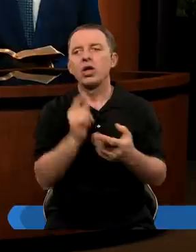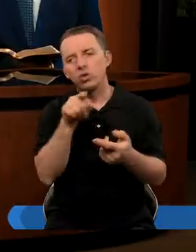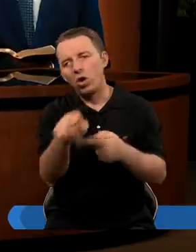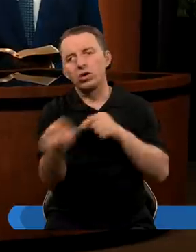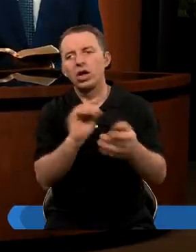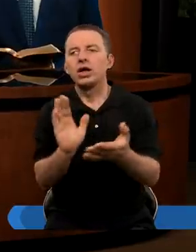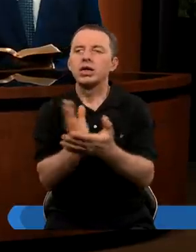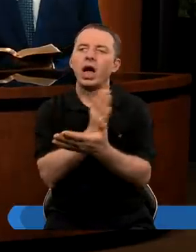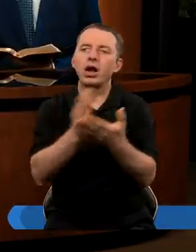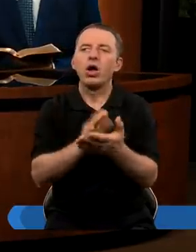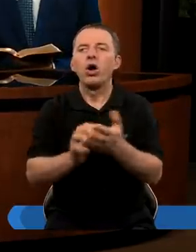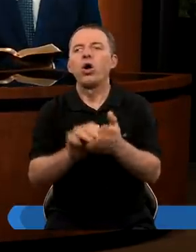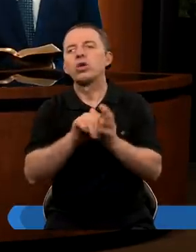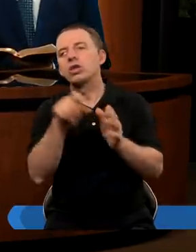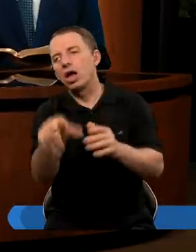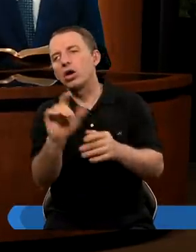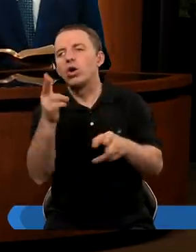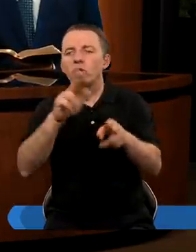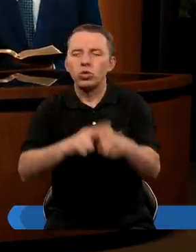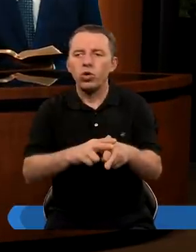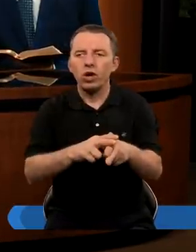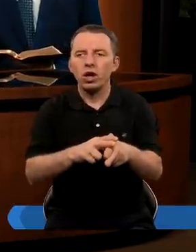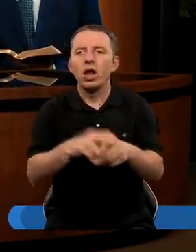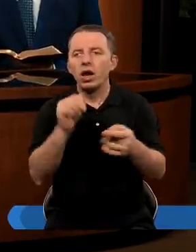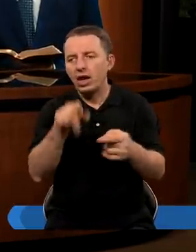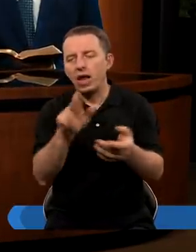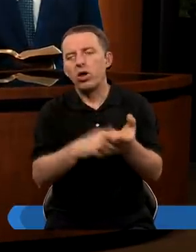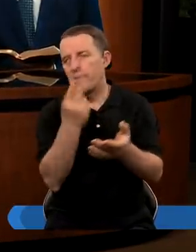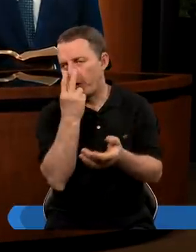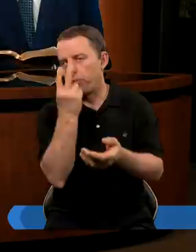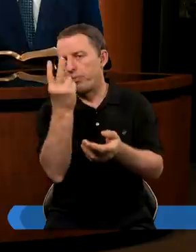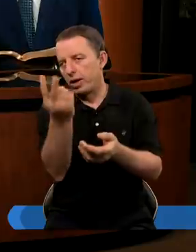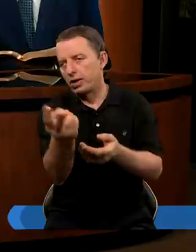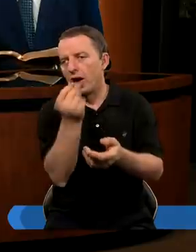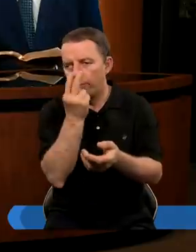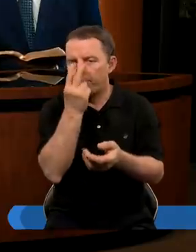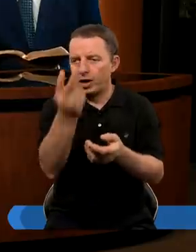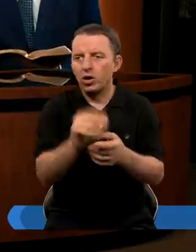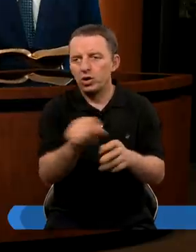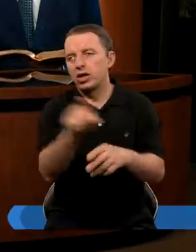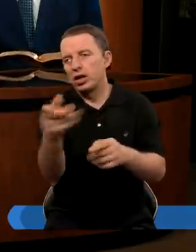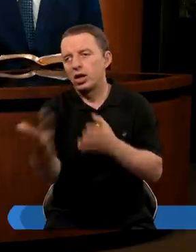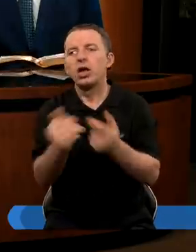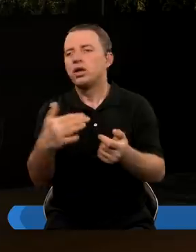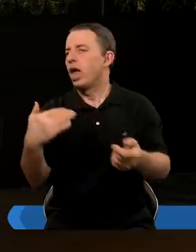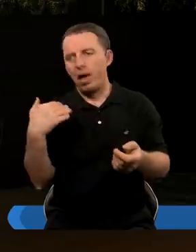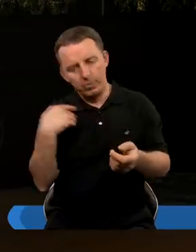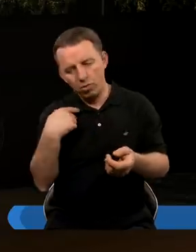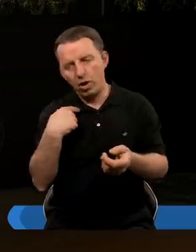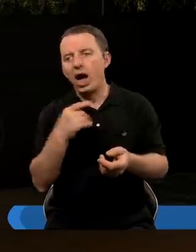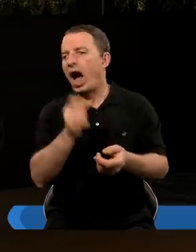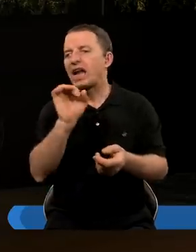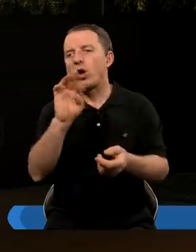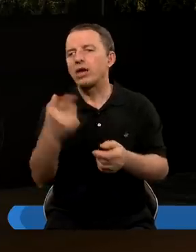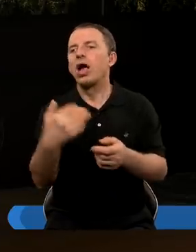To znaczy, zależy od tego, z której strony by na to popatrzeć. Jeżeli patrzeć od ich strony, to na pewno nie była to